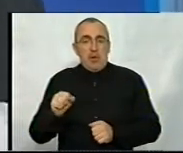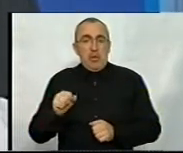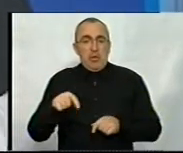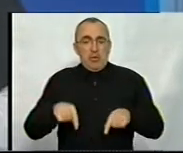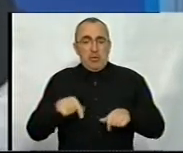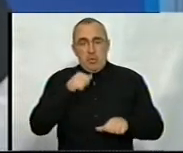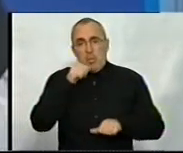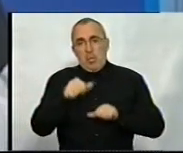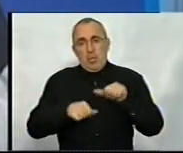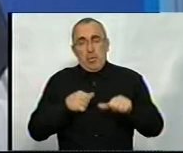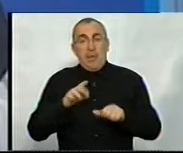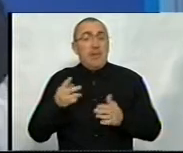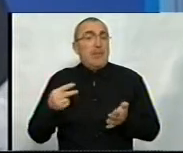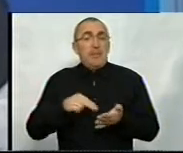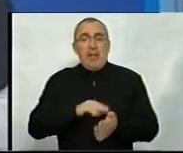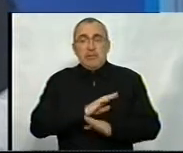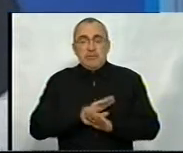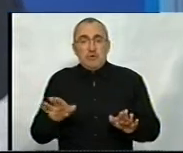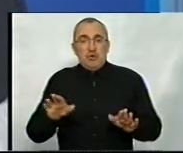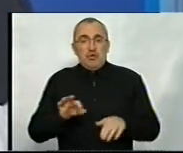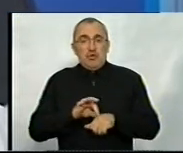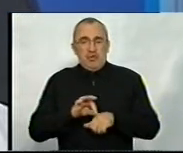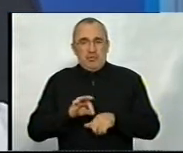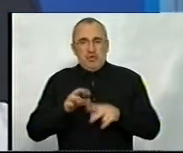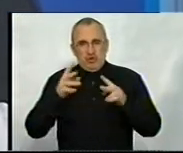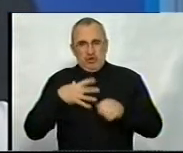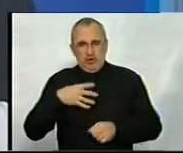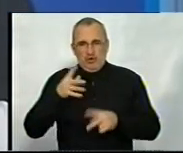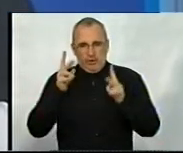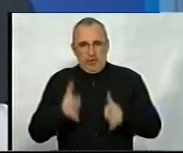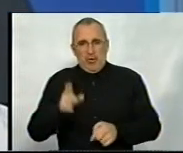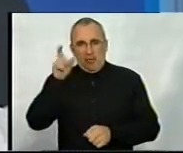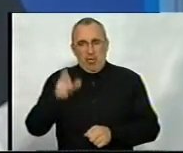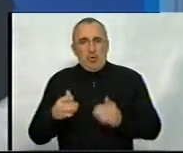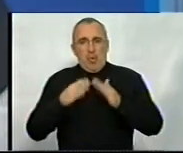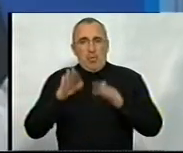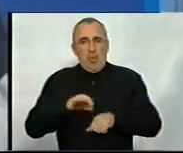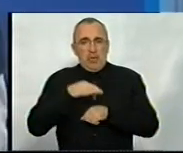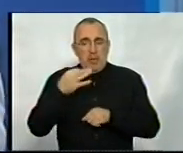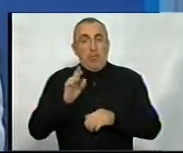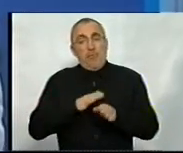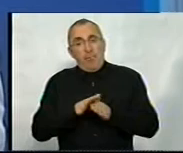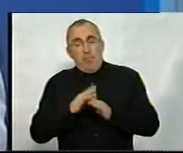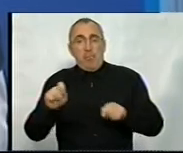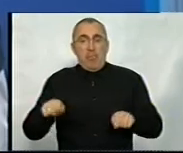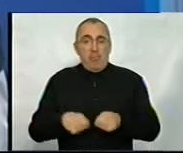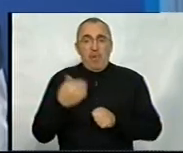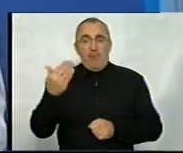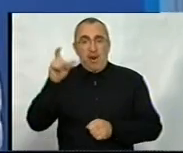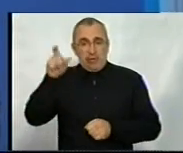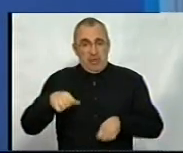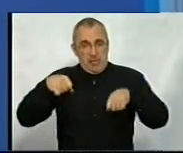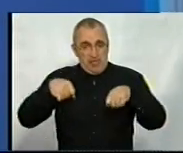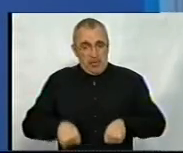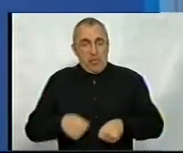Отже, як не стати жертвою домашнього насилля, куди звертатися, якщо відбувається порушення ваших прав,